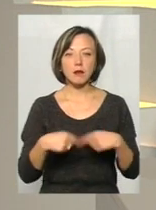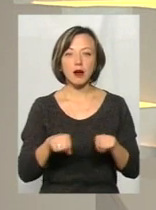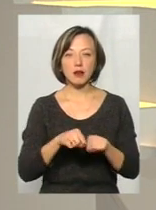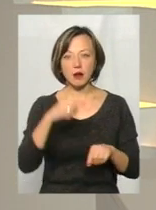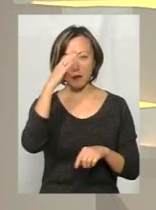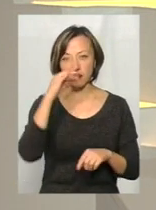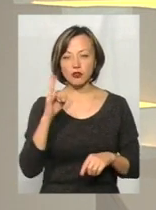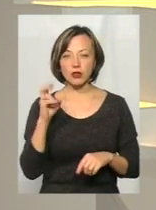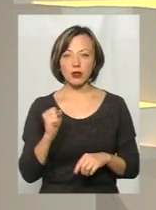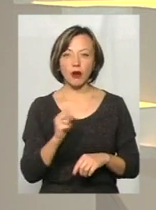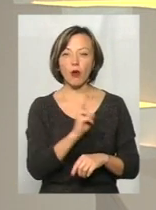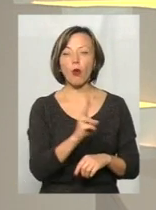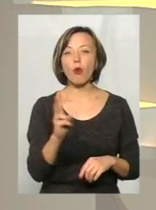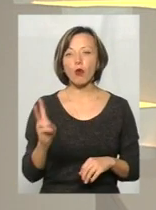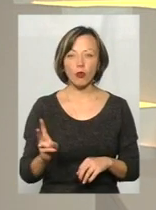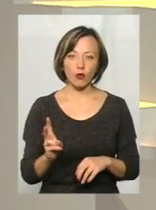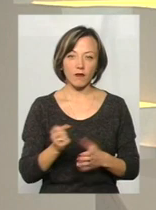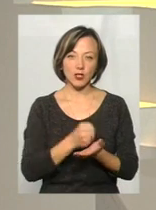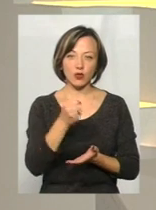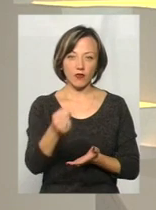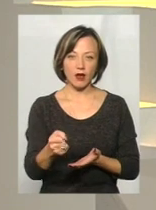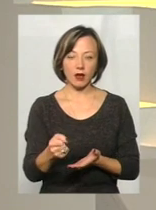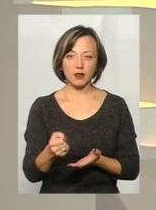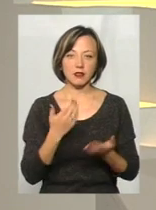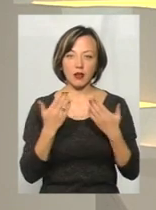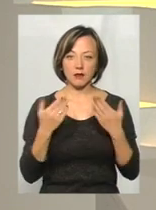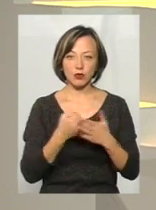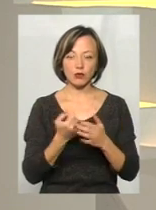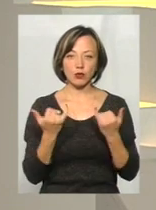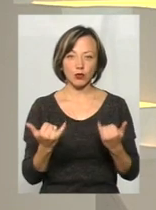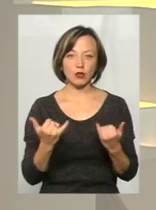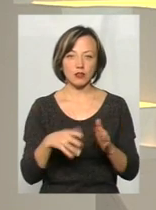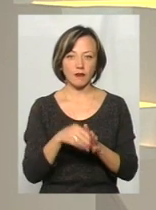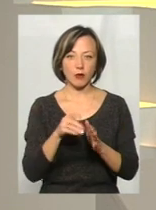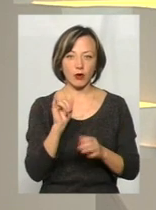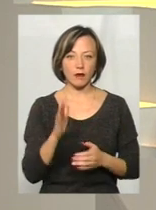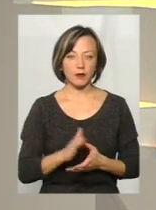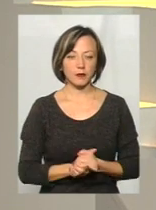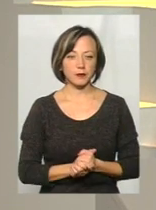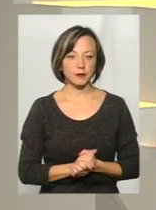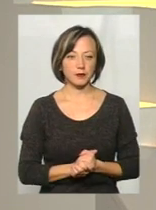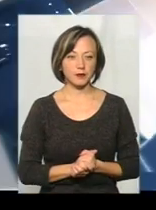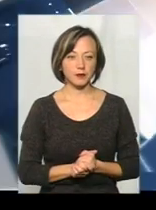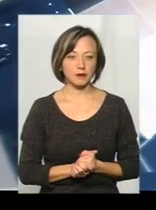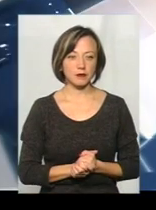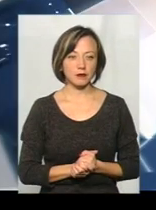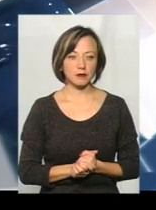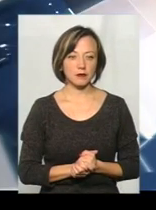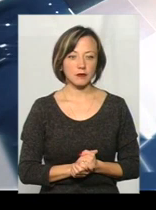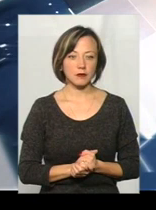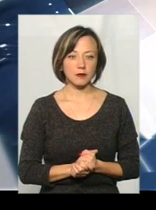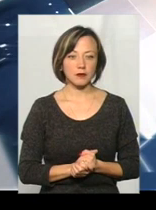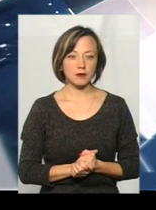«Батьківщина», кого і яким чином висуває, як вона ставиться до сьогоднішніх виборів? Партія «Батьківщина»